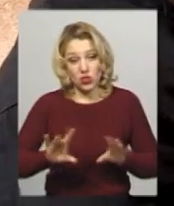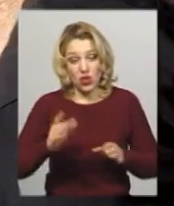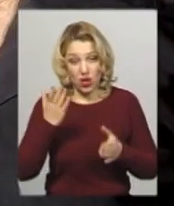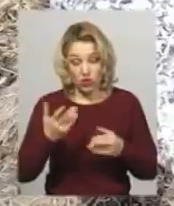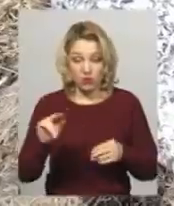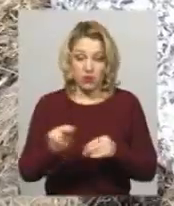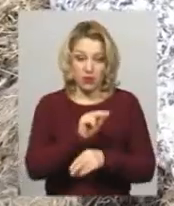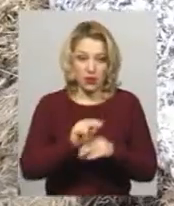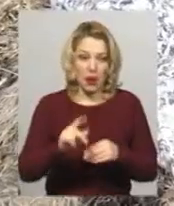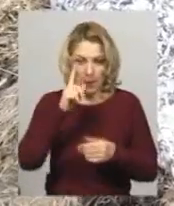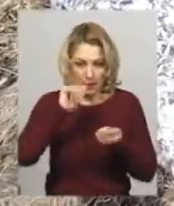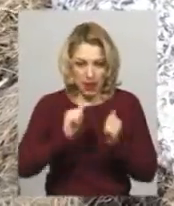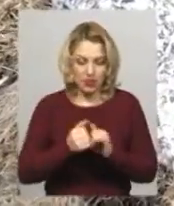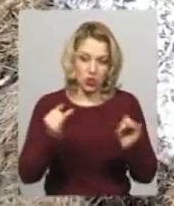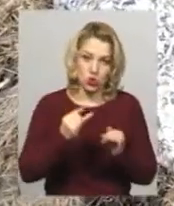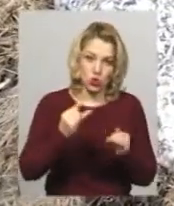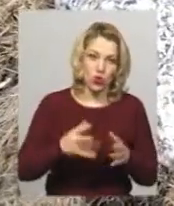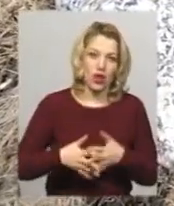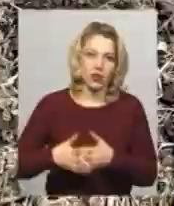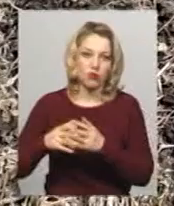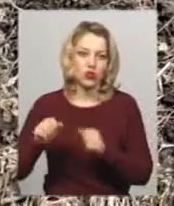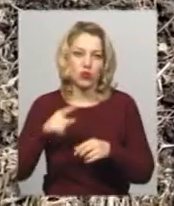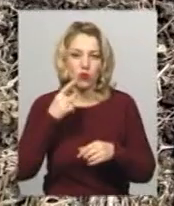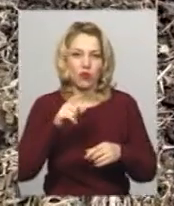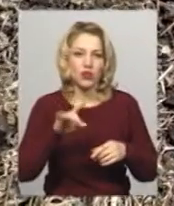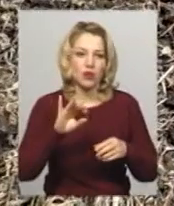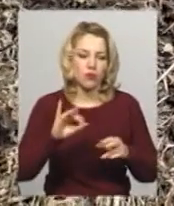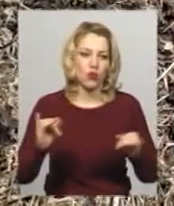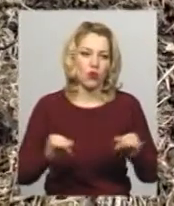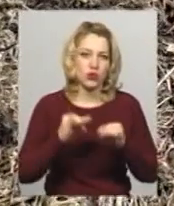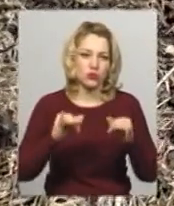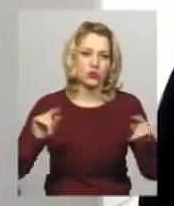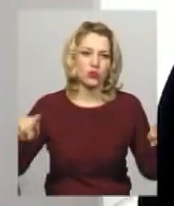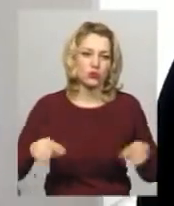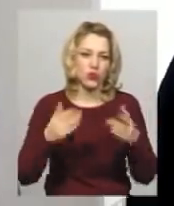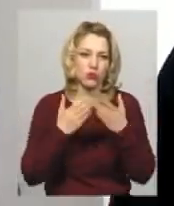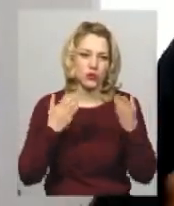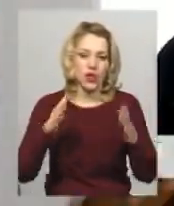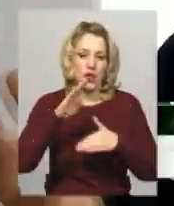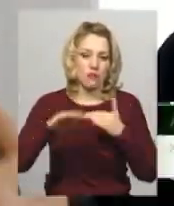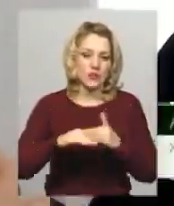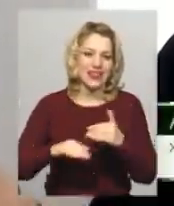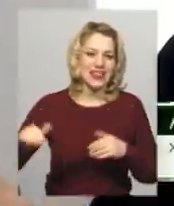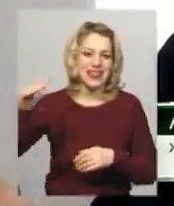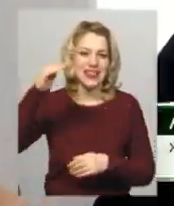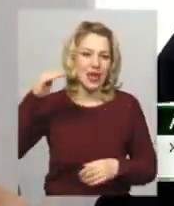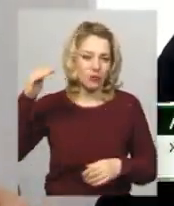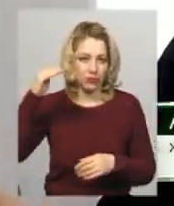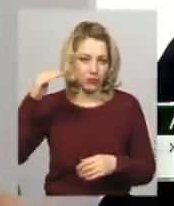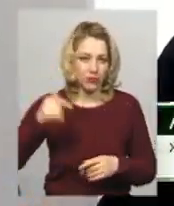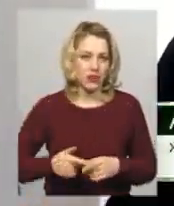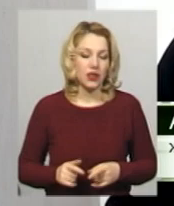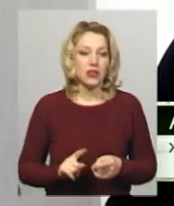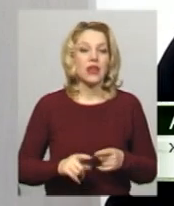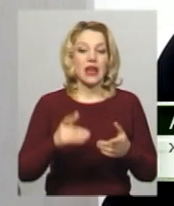Тарнарудські пам'ятки історії та архітектури, можна було б говорити про створення музею під відкритим небом. Музей, от він є, він є,